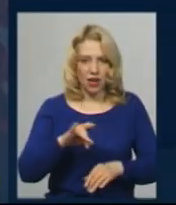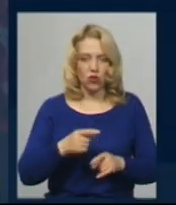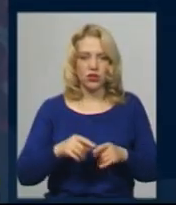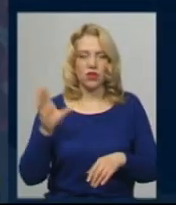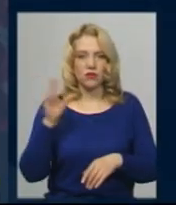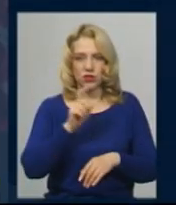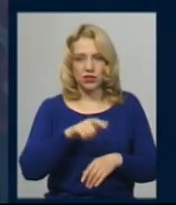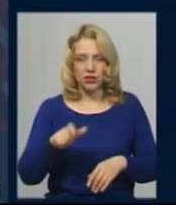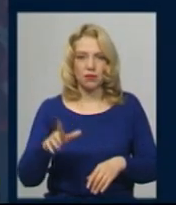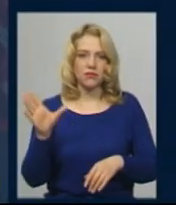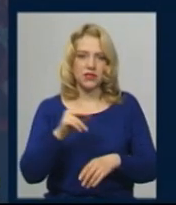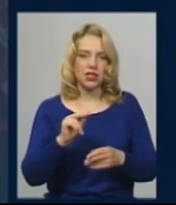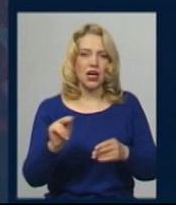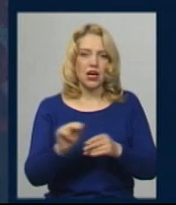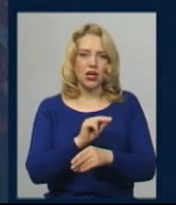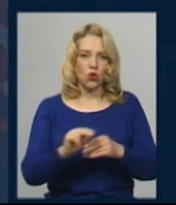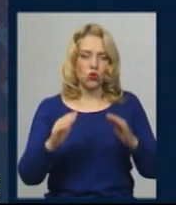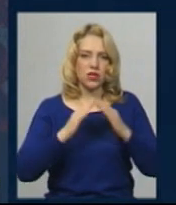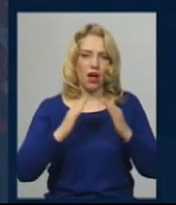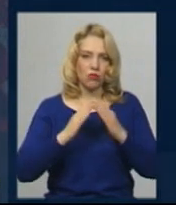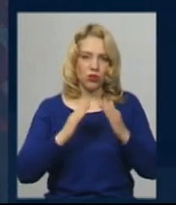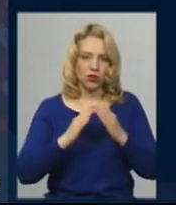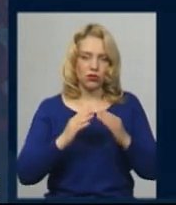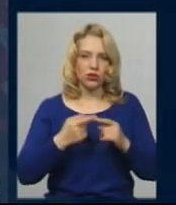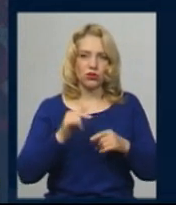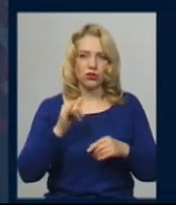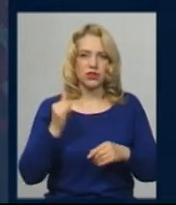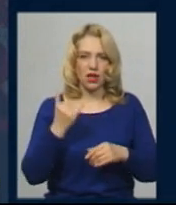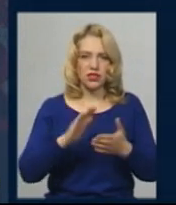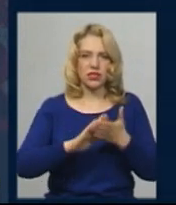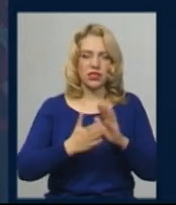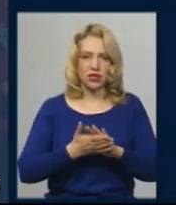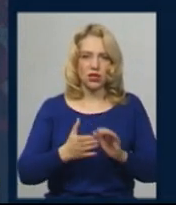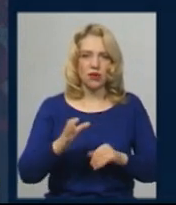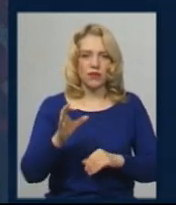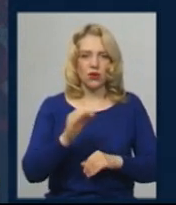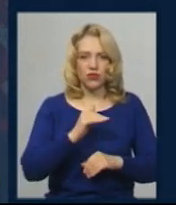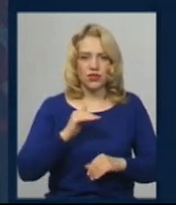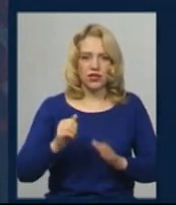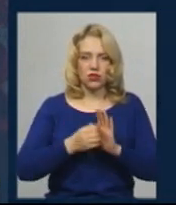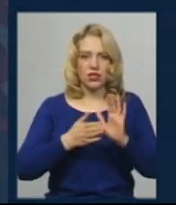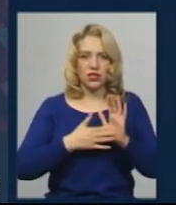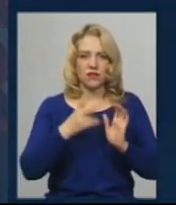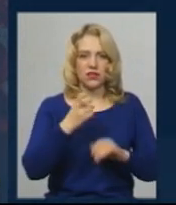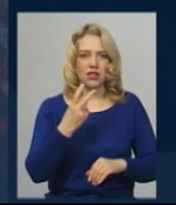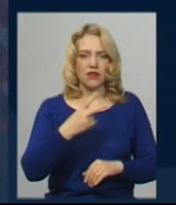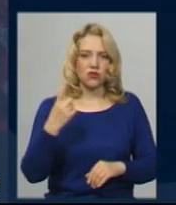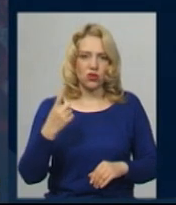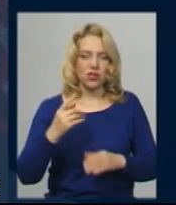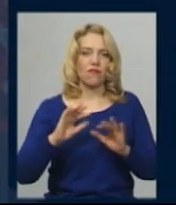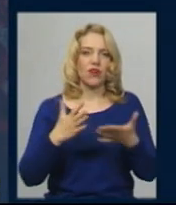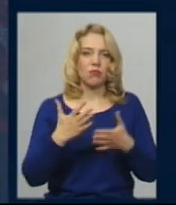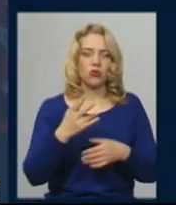осіб лікуються амбулаторно. Так, станом на цю годину в області офіційно зареєстрованих 221 випадок на COVID